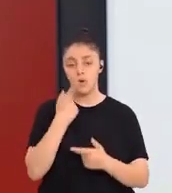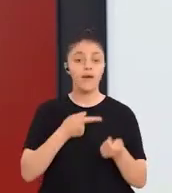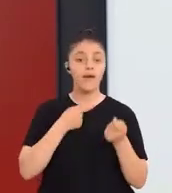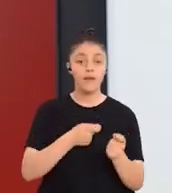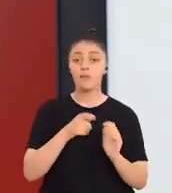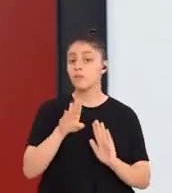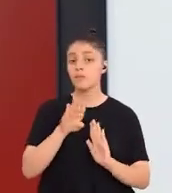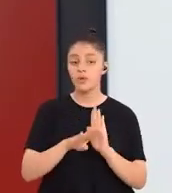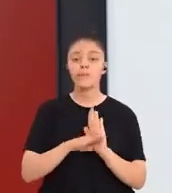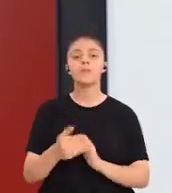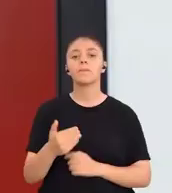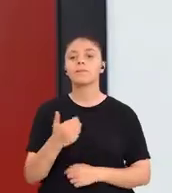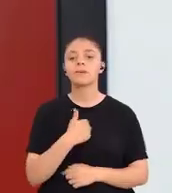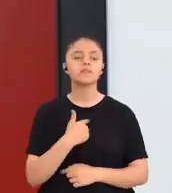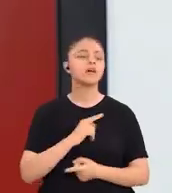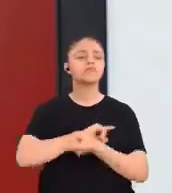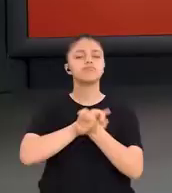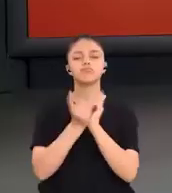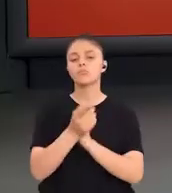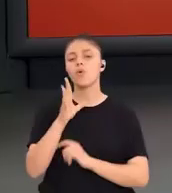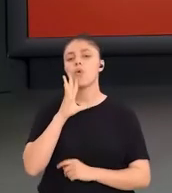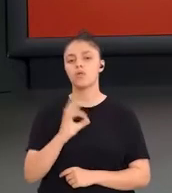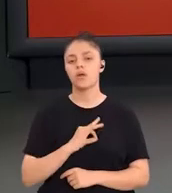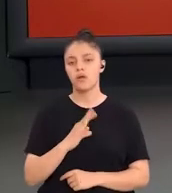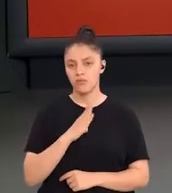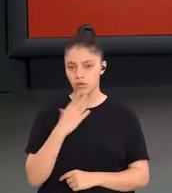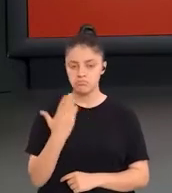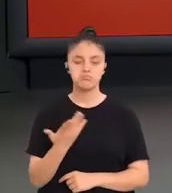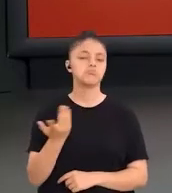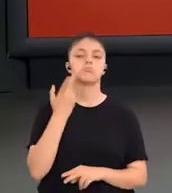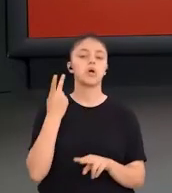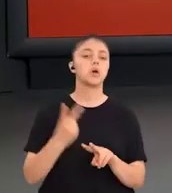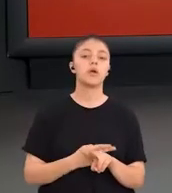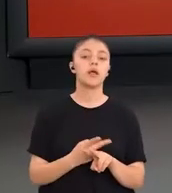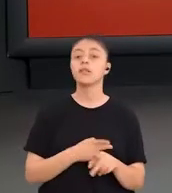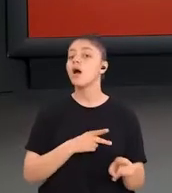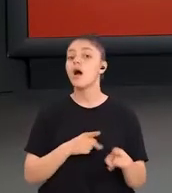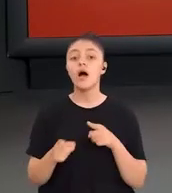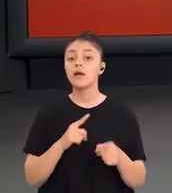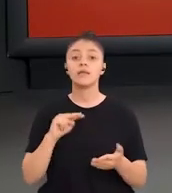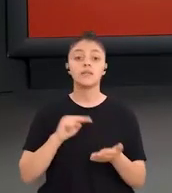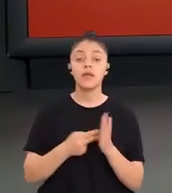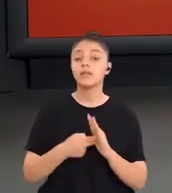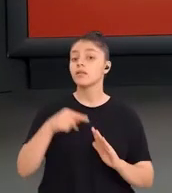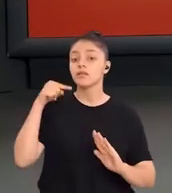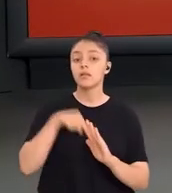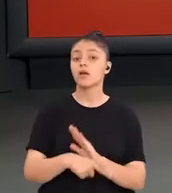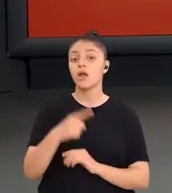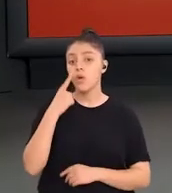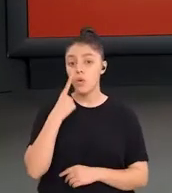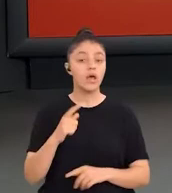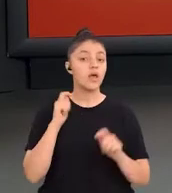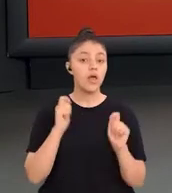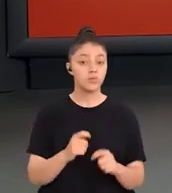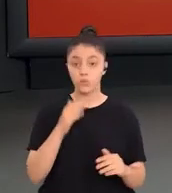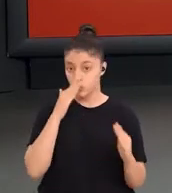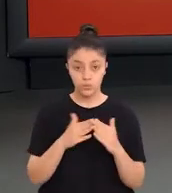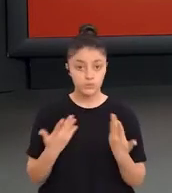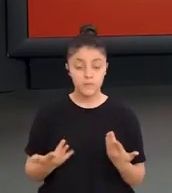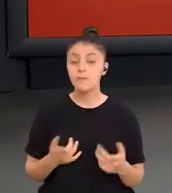eğitim programları bize çeşitli önerilerde bulunur. Örneğin hangi yöntem ve teknikler